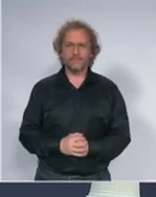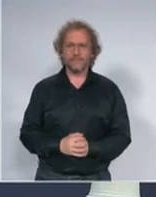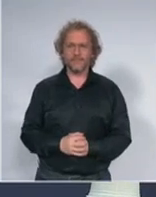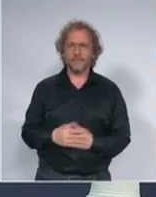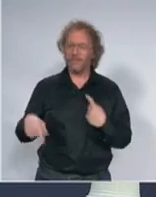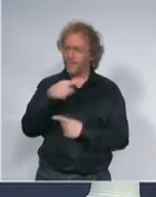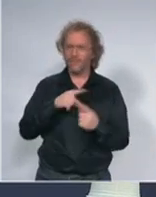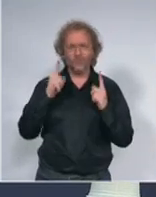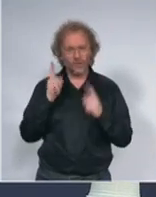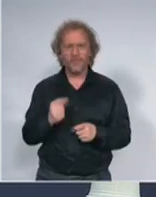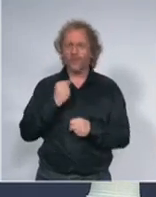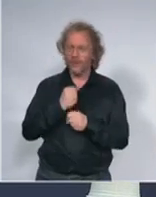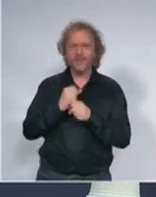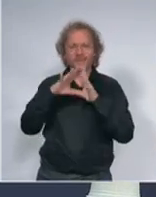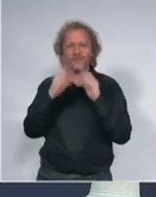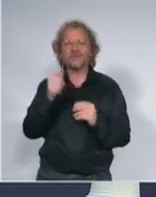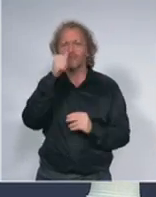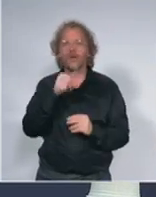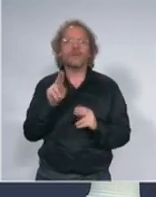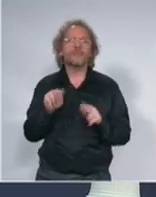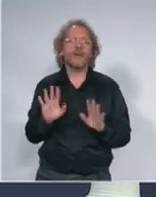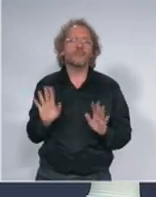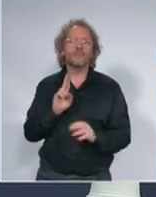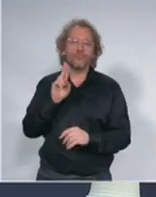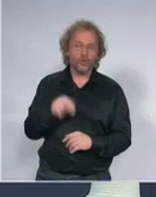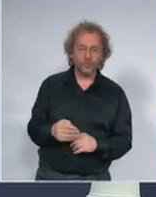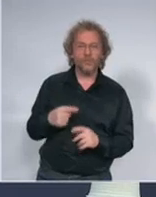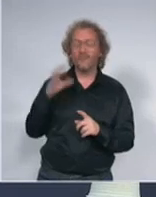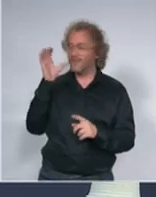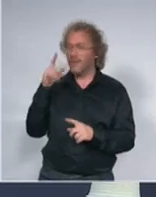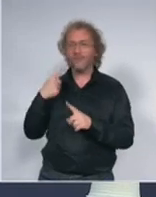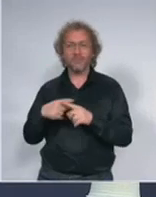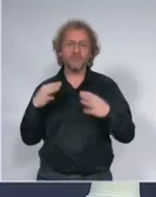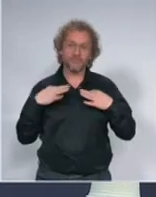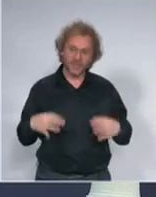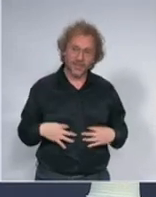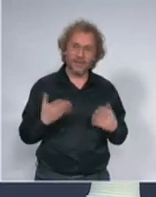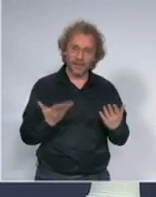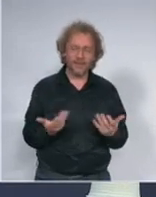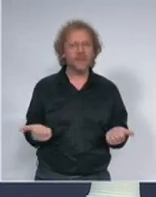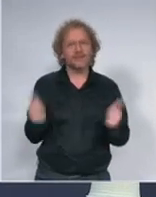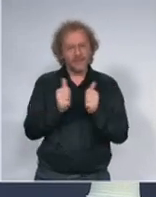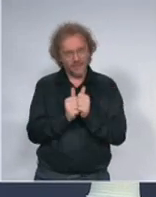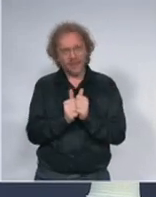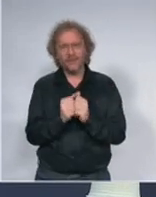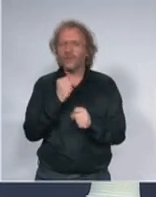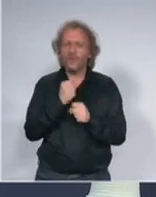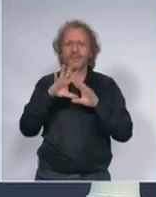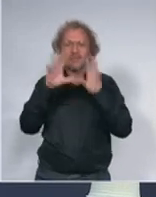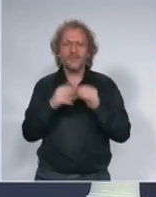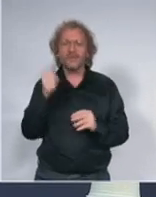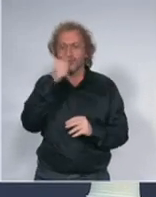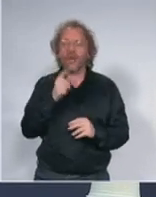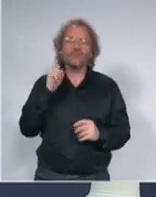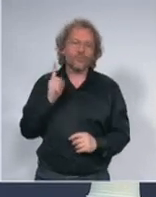možemo i vlada i predsednik će učiniti sve što mi moramo da učinimo da bi